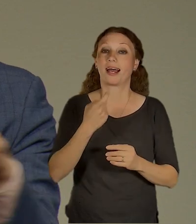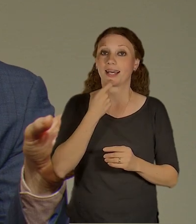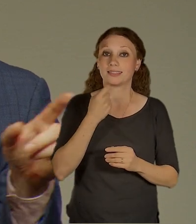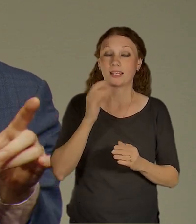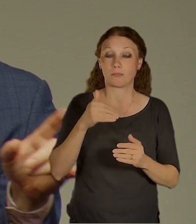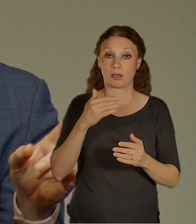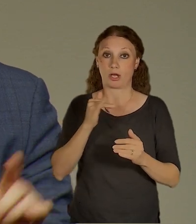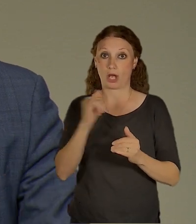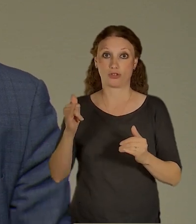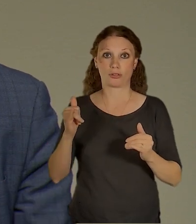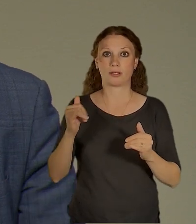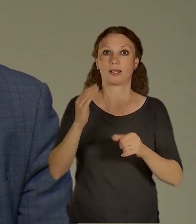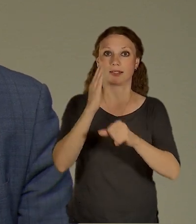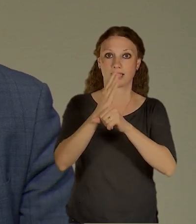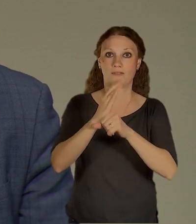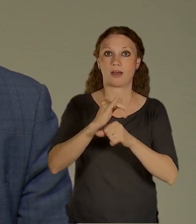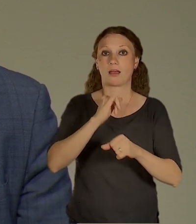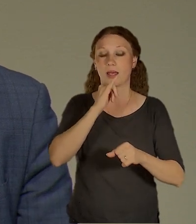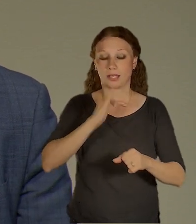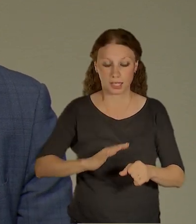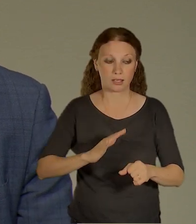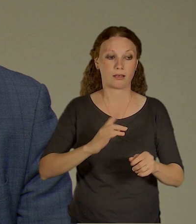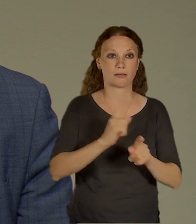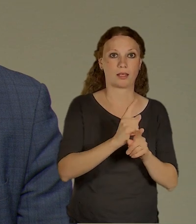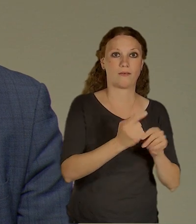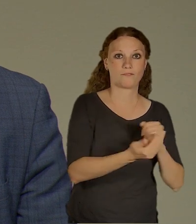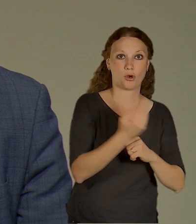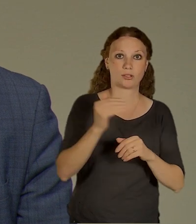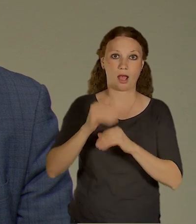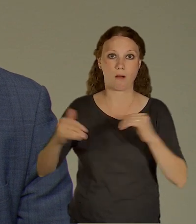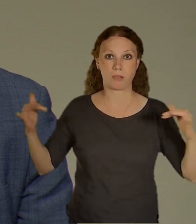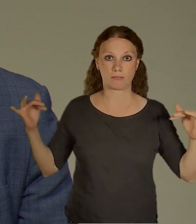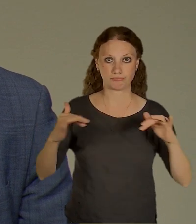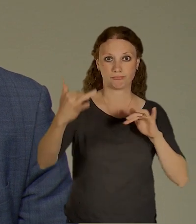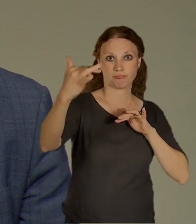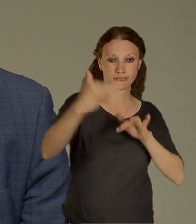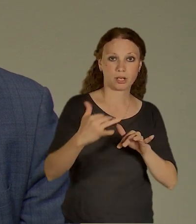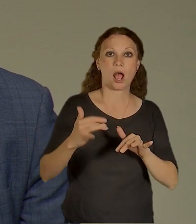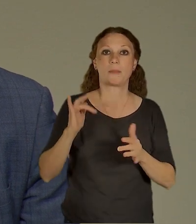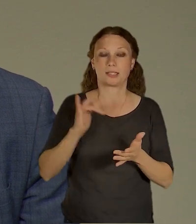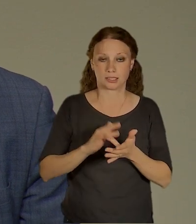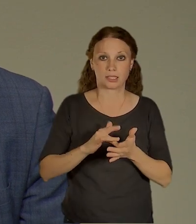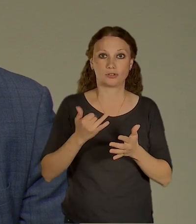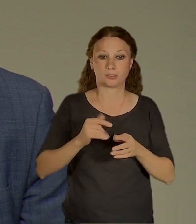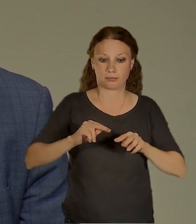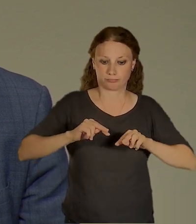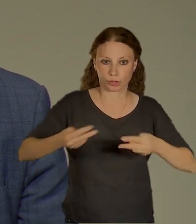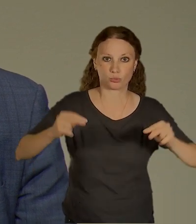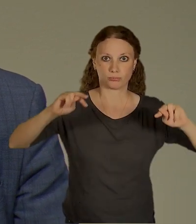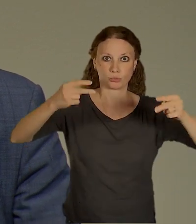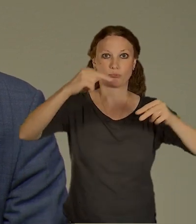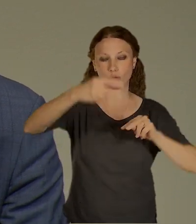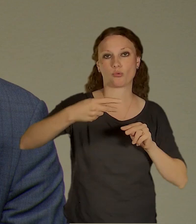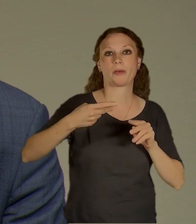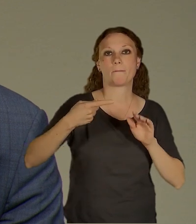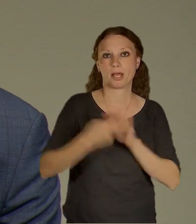směru severojižního i východu západního se dalo přestoupit vlastně na všechny čtyři linky metra, co budeme tou dobou v Praze mít.